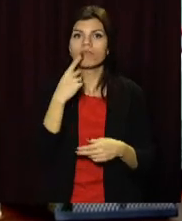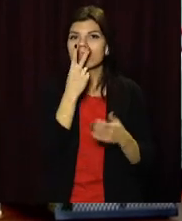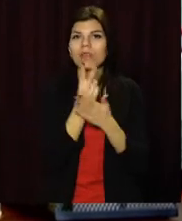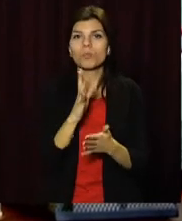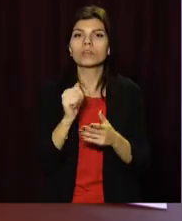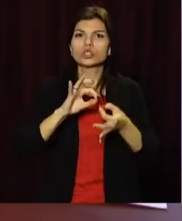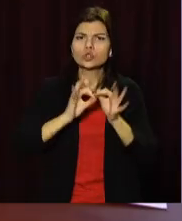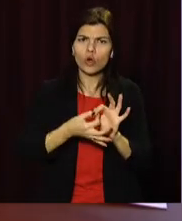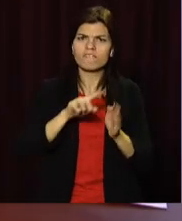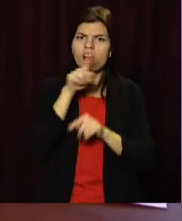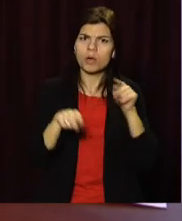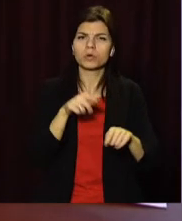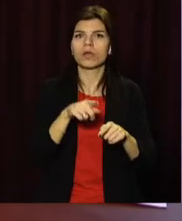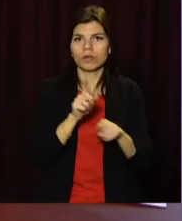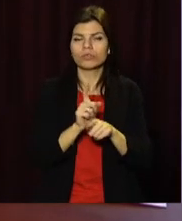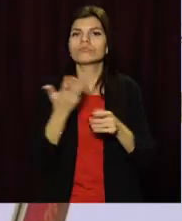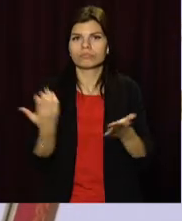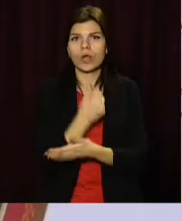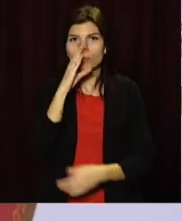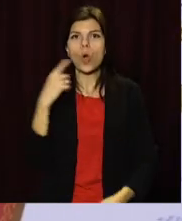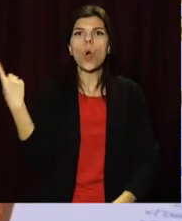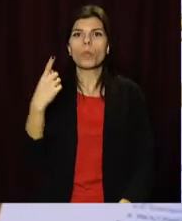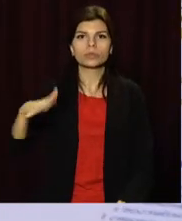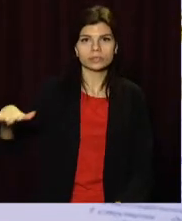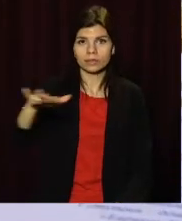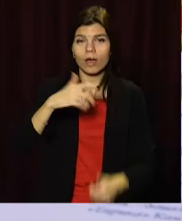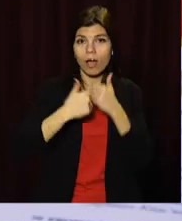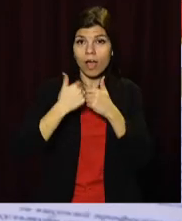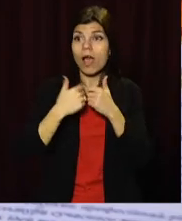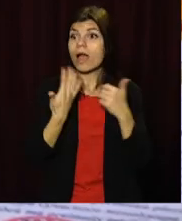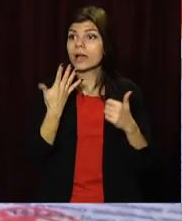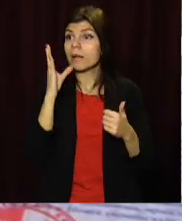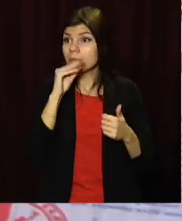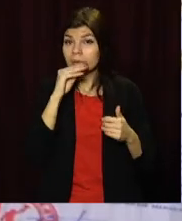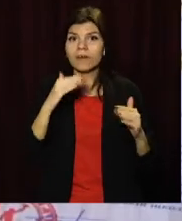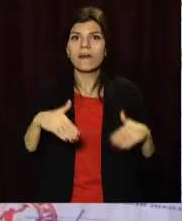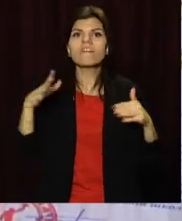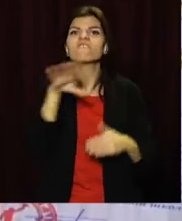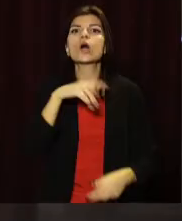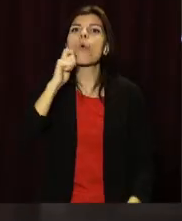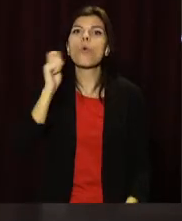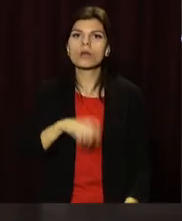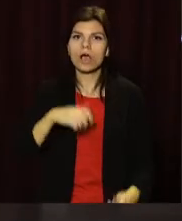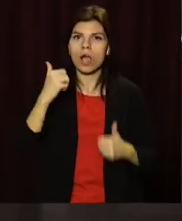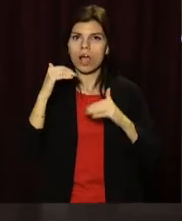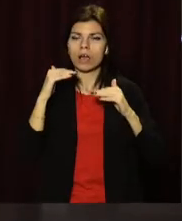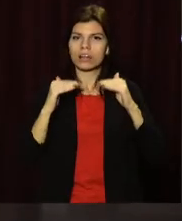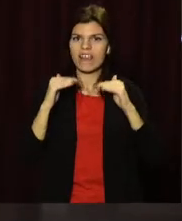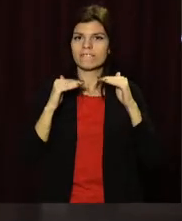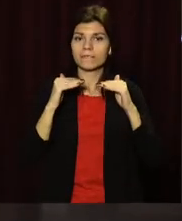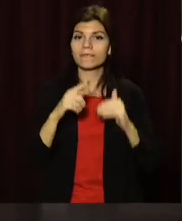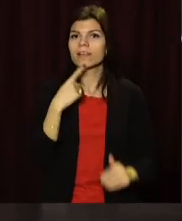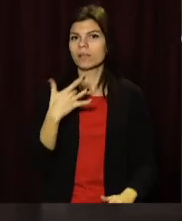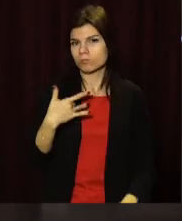випробування, зуміють вибороти перемогу і в обласних колег. А далі – вийти на всеукраїнський рівень відбору. Мабуть, Наталі